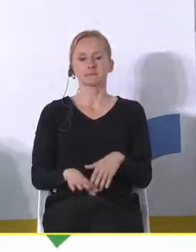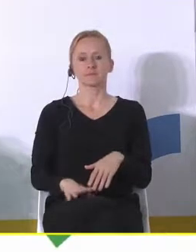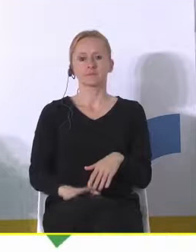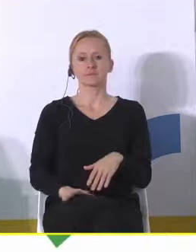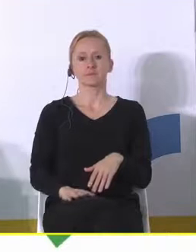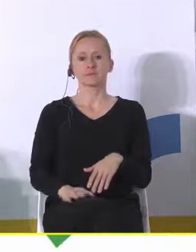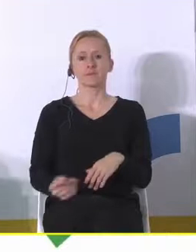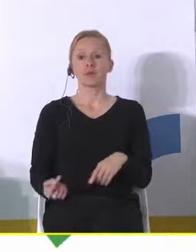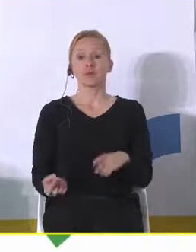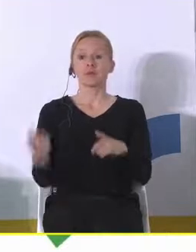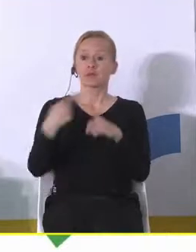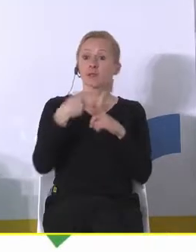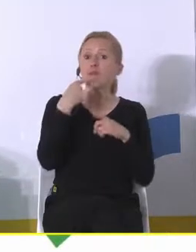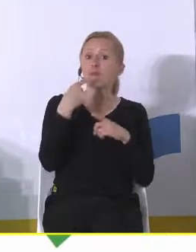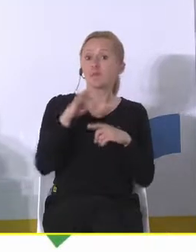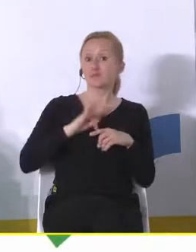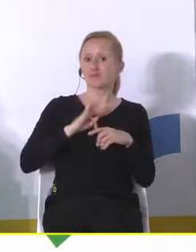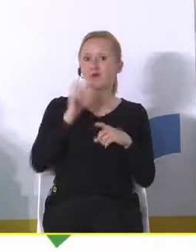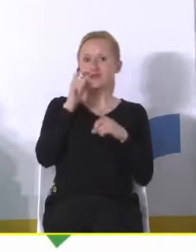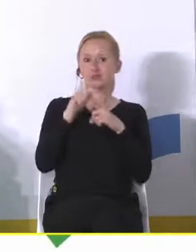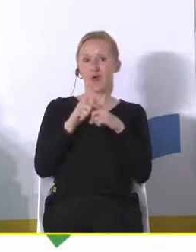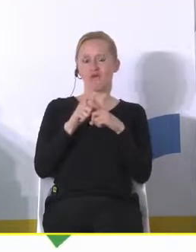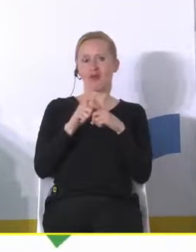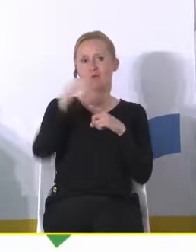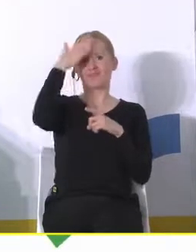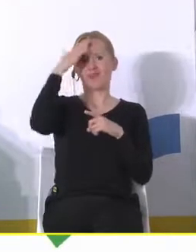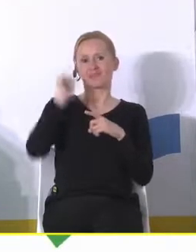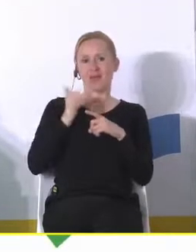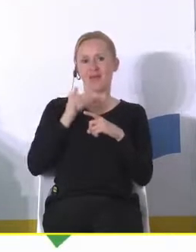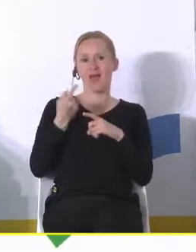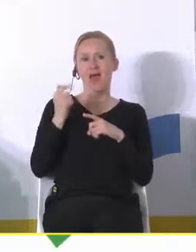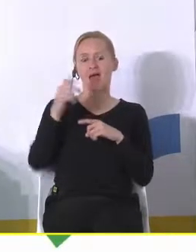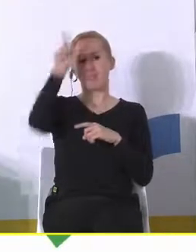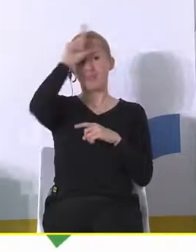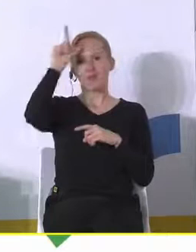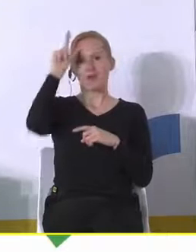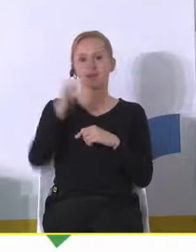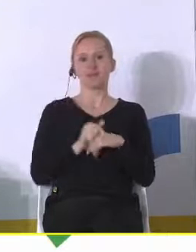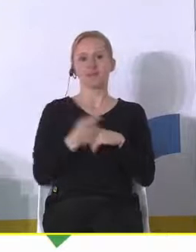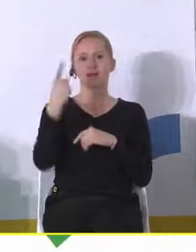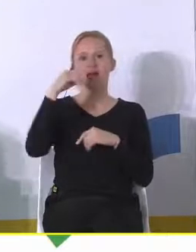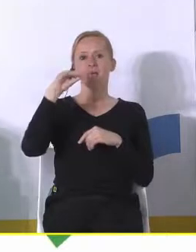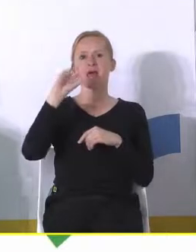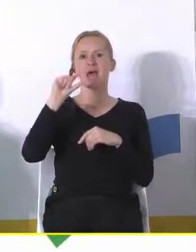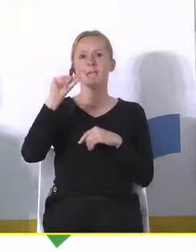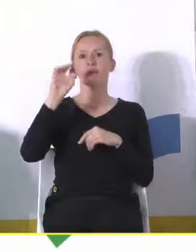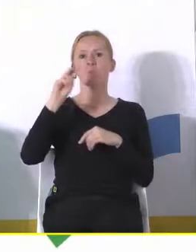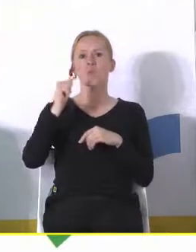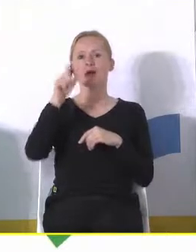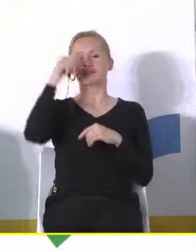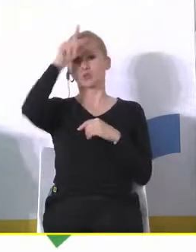Ja dopowiem swoje słowa jako demograf. Szanowni Państwo, depopulacja, wyludnianie